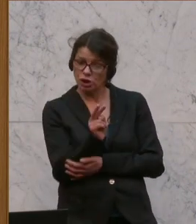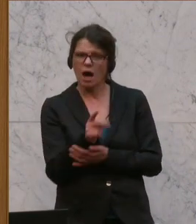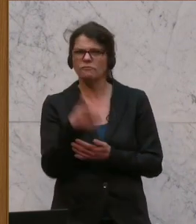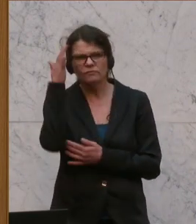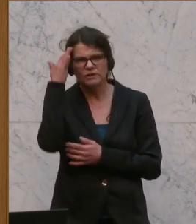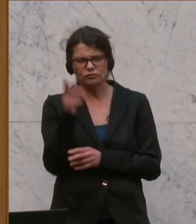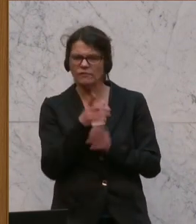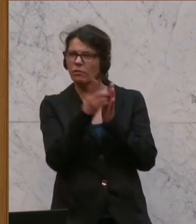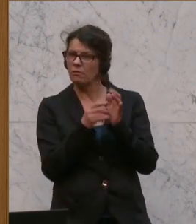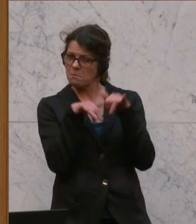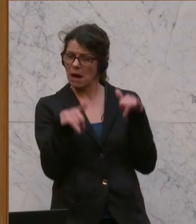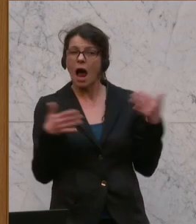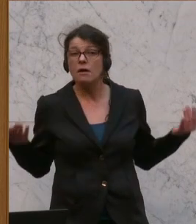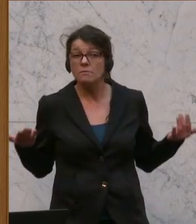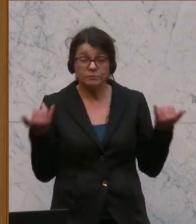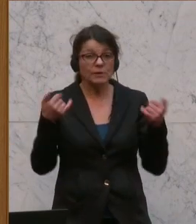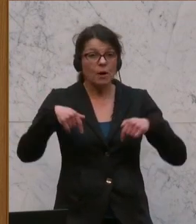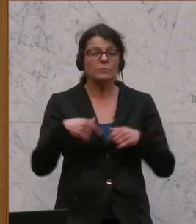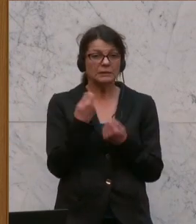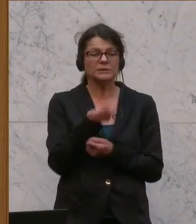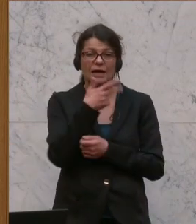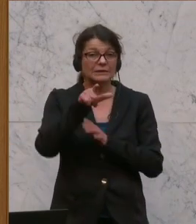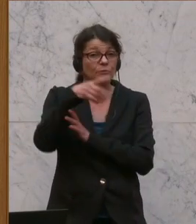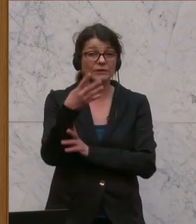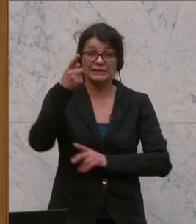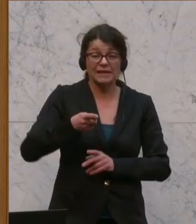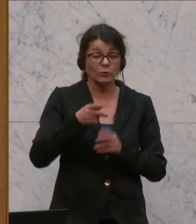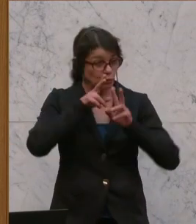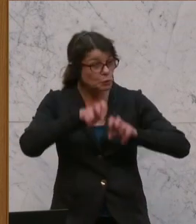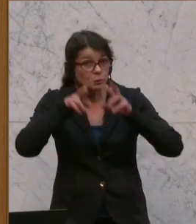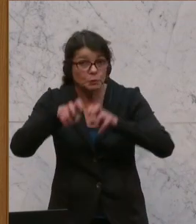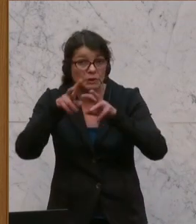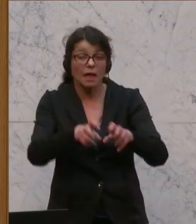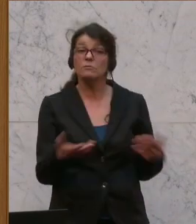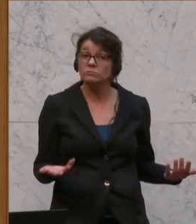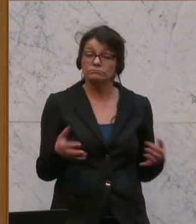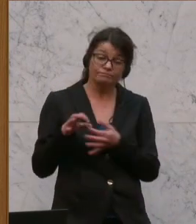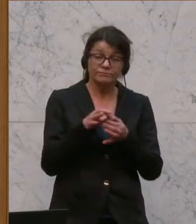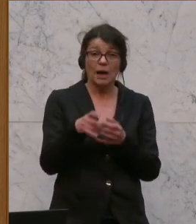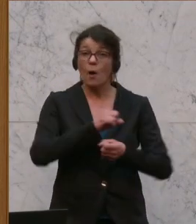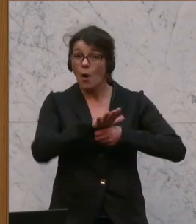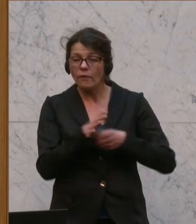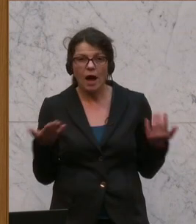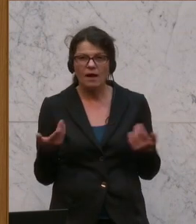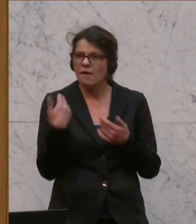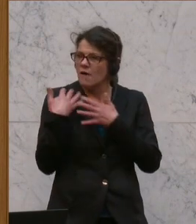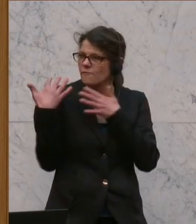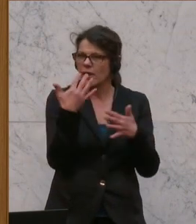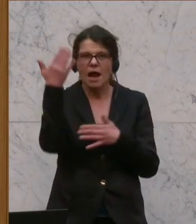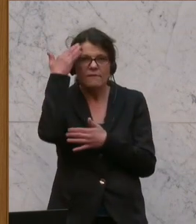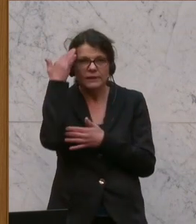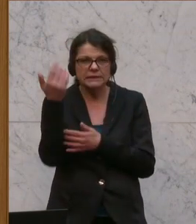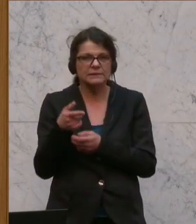wissenschaftliche Datenbank, wir stehen aktuell bei 347.000 Studien, die es zu Covid gibt. Das heißt, hier wurde sehr, sehr viel Wissen